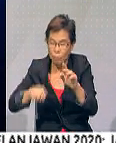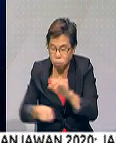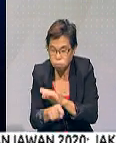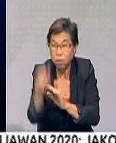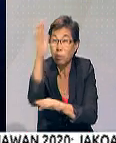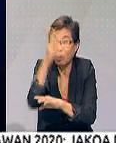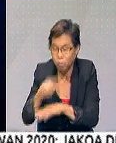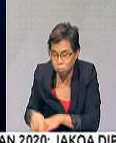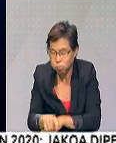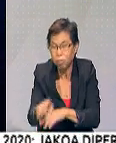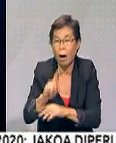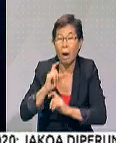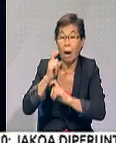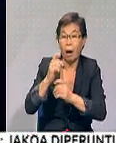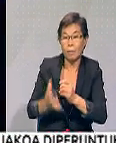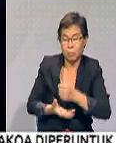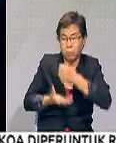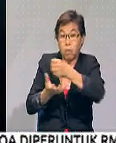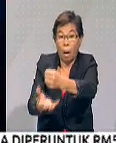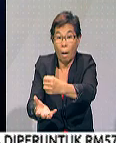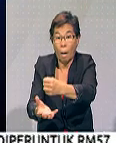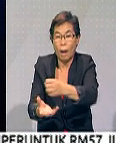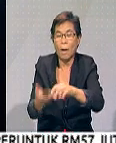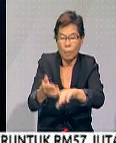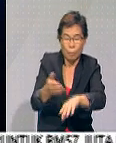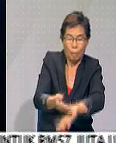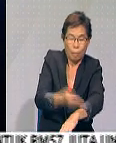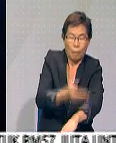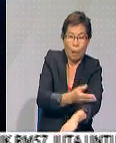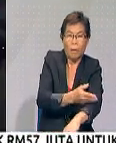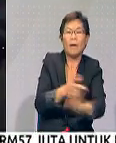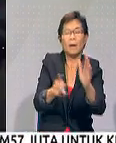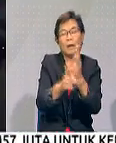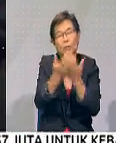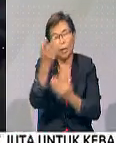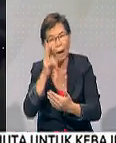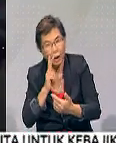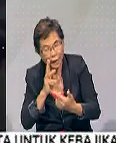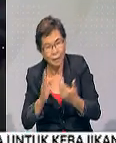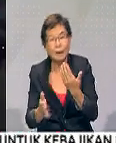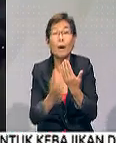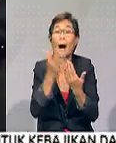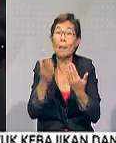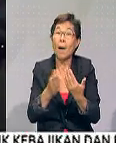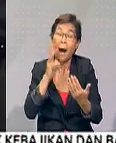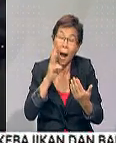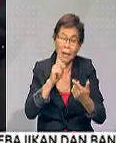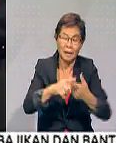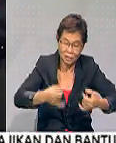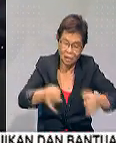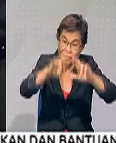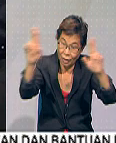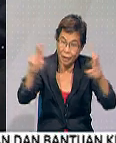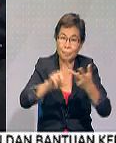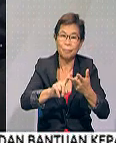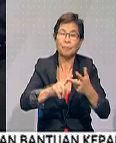yang disalurkan untuk penambahbaikan kepada kemudahan air, kemudahan di jalan raya, kan